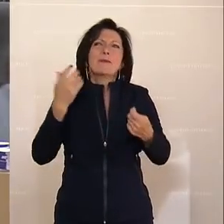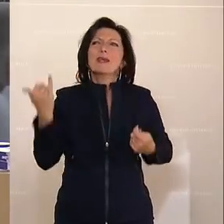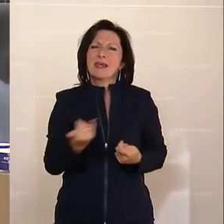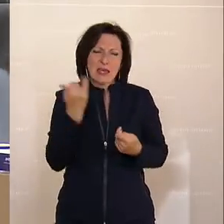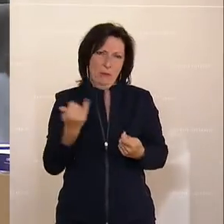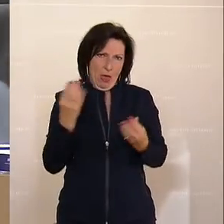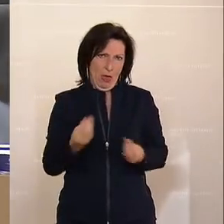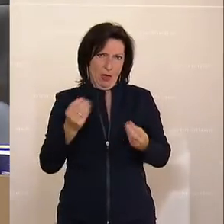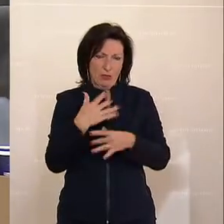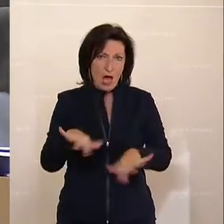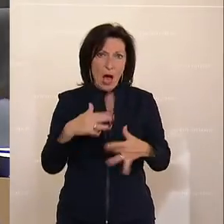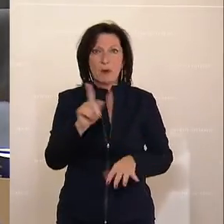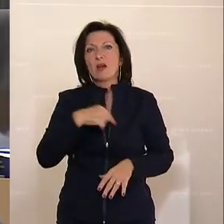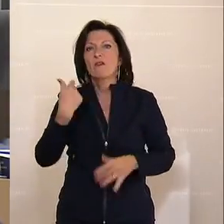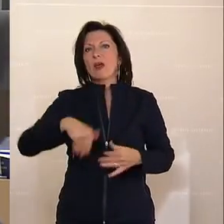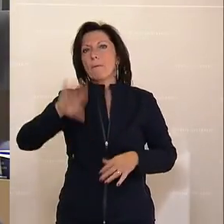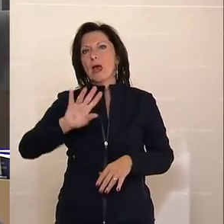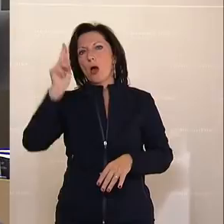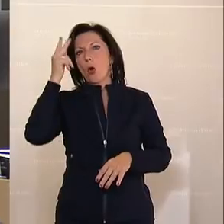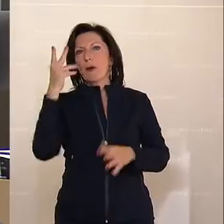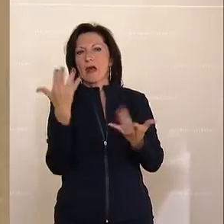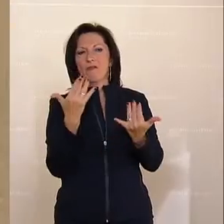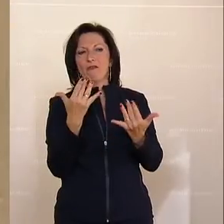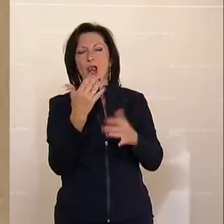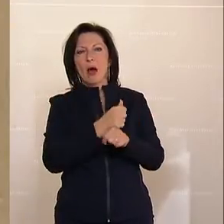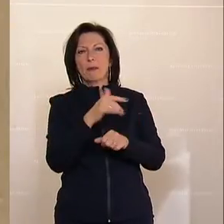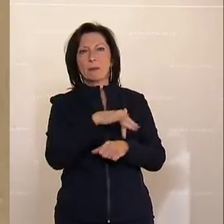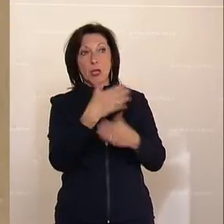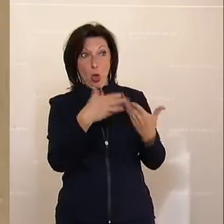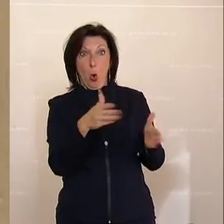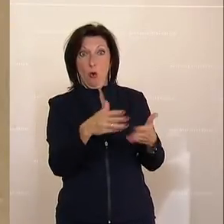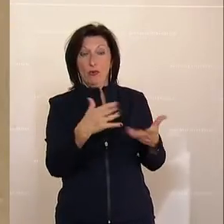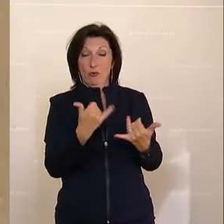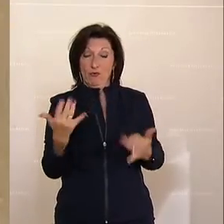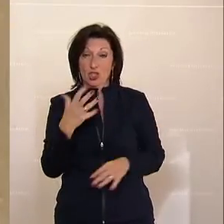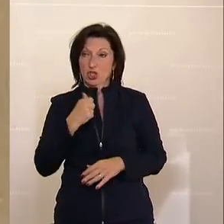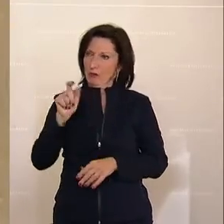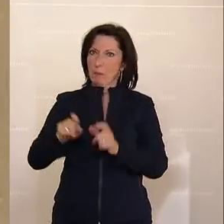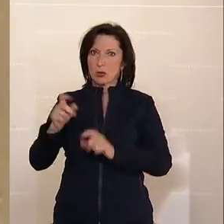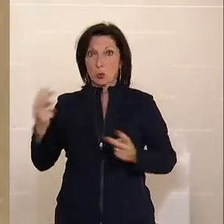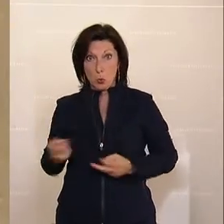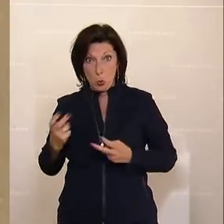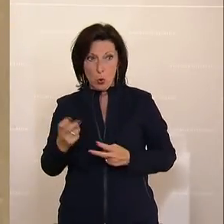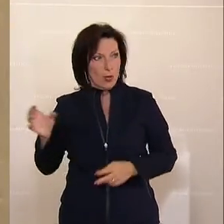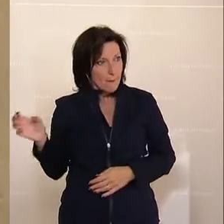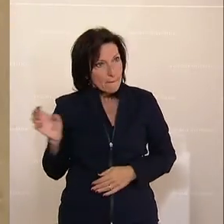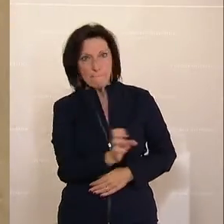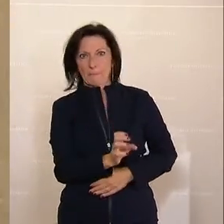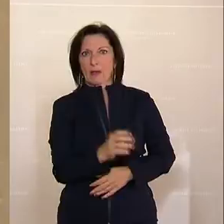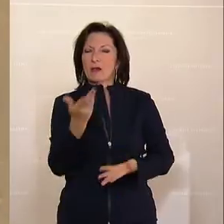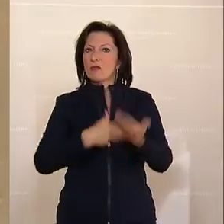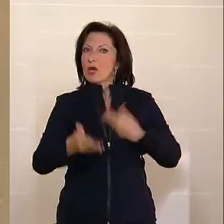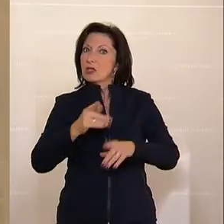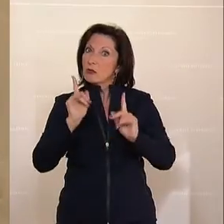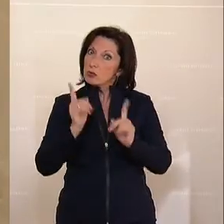sich mehr damit beschäftigen, wie viele offene Stellen gibt es. Und wir bringen mir denn bestmöglich auch die Leute in Richtung Arbeit, damit die Wirtschaft die